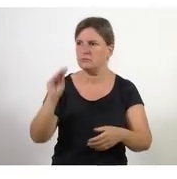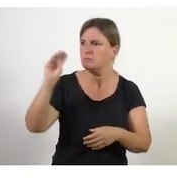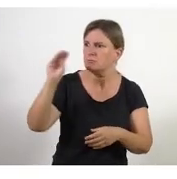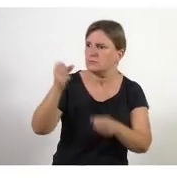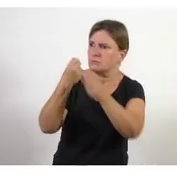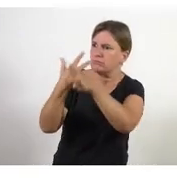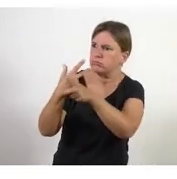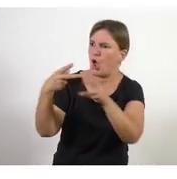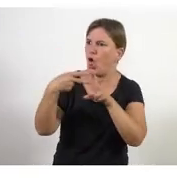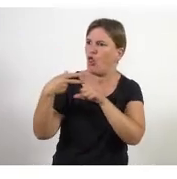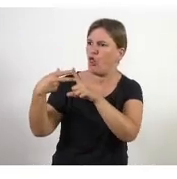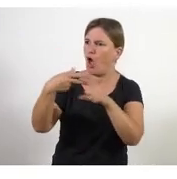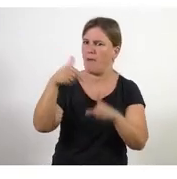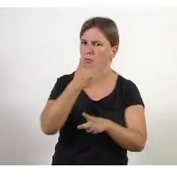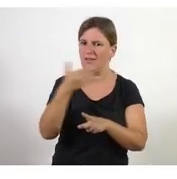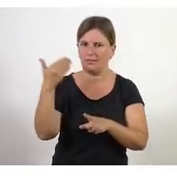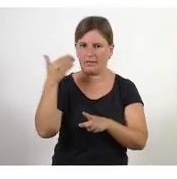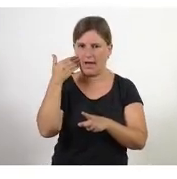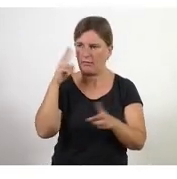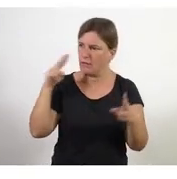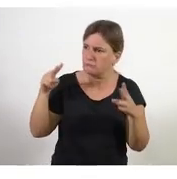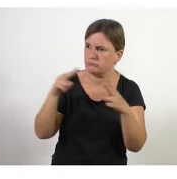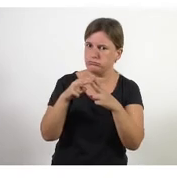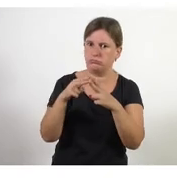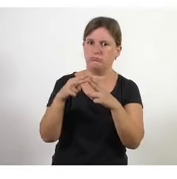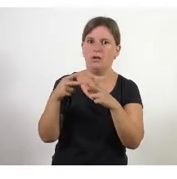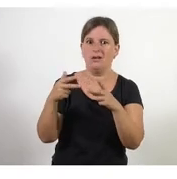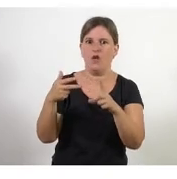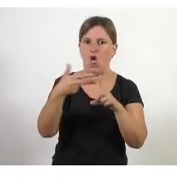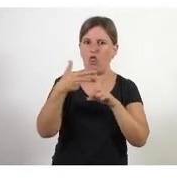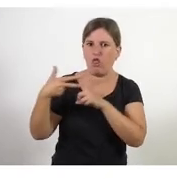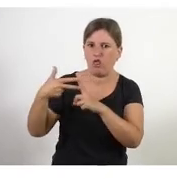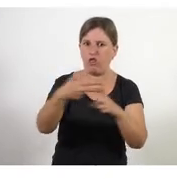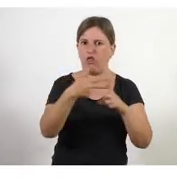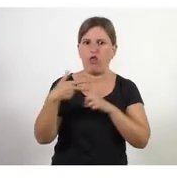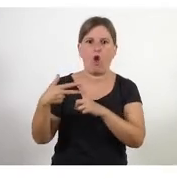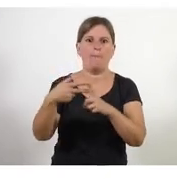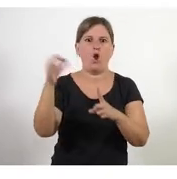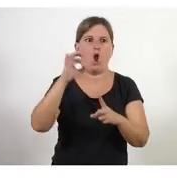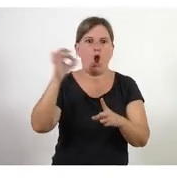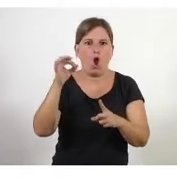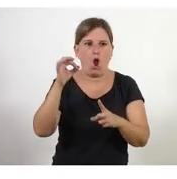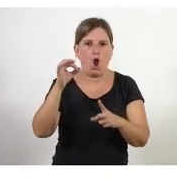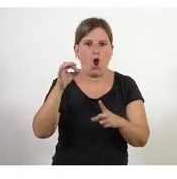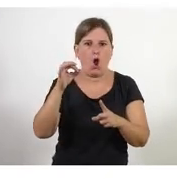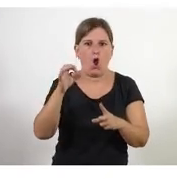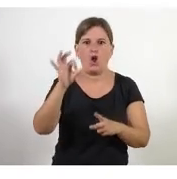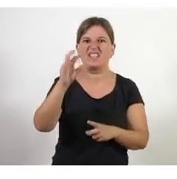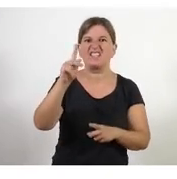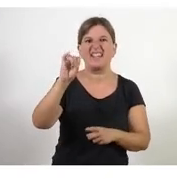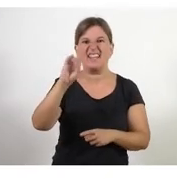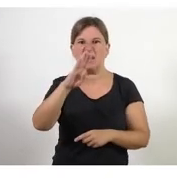fem un zoom i aquesta tarda ens veiem i ens veiem pel zoom o ens veiem pel Teams o pel Skype o pel que sigui